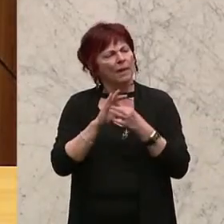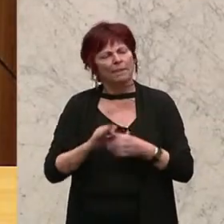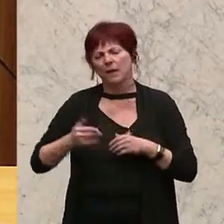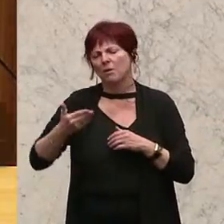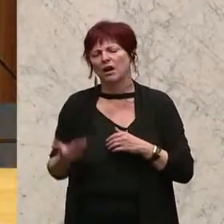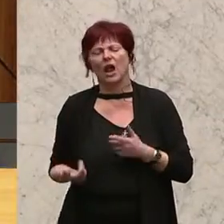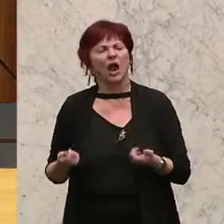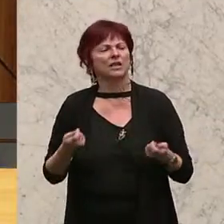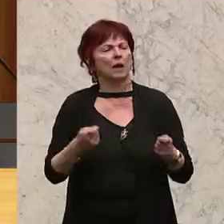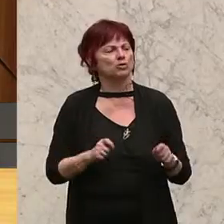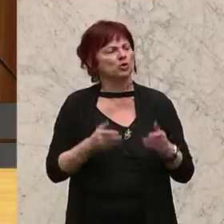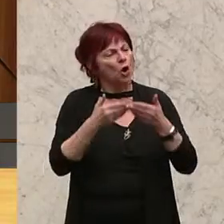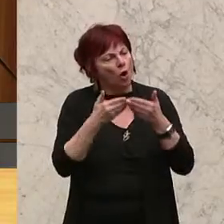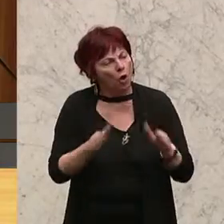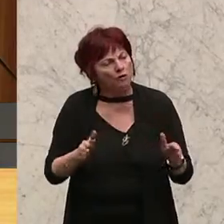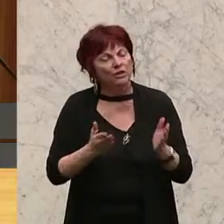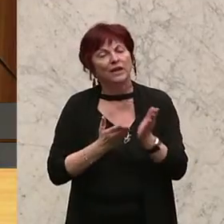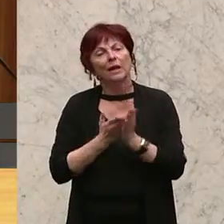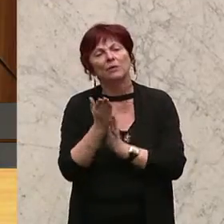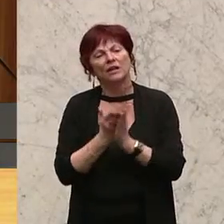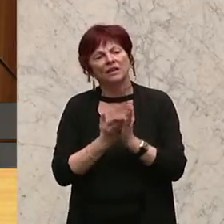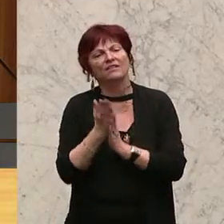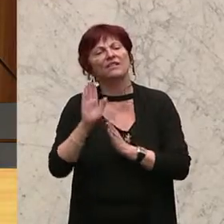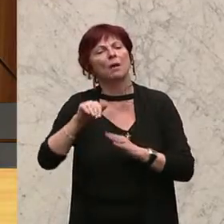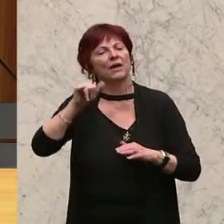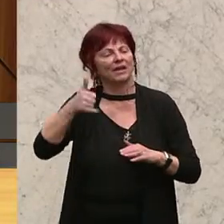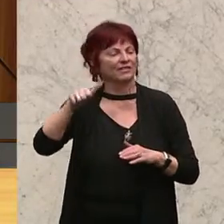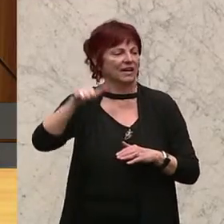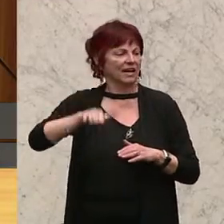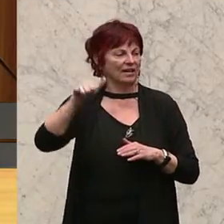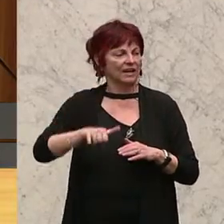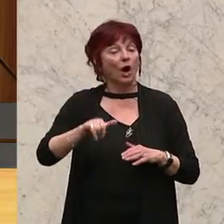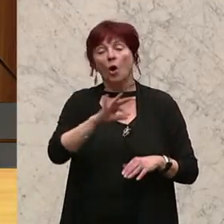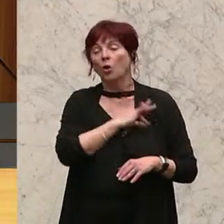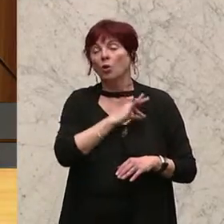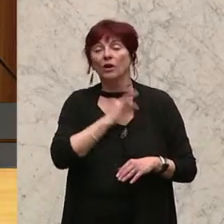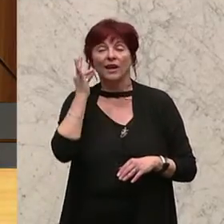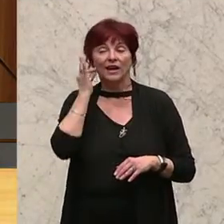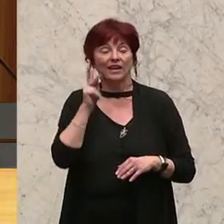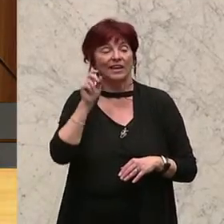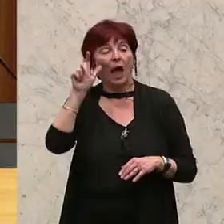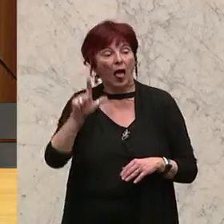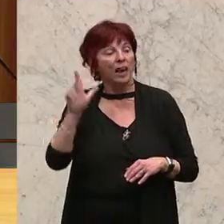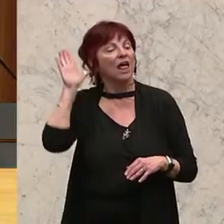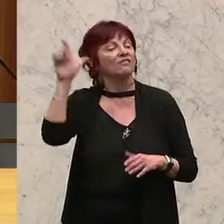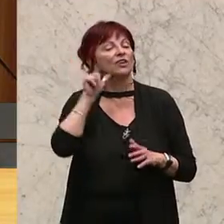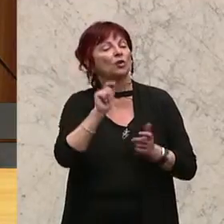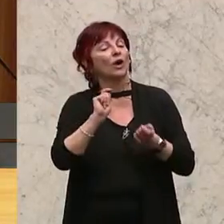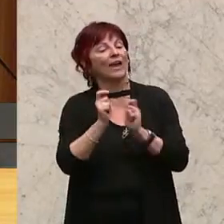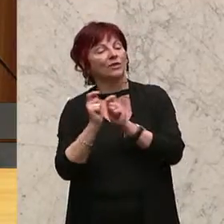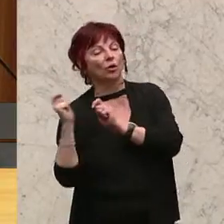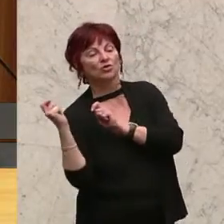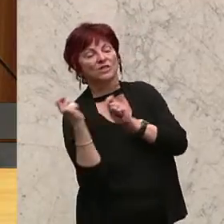jeder für die Öffentlich-Bediensteten ab 1. Jänner. Die Frau Kollegin Kammel wird dann noch einen Abänderungsantrag einbringen,